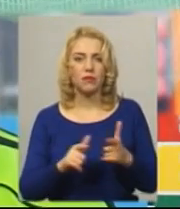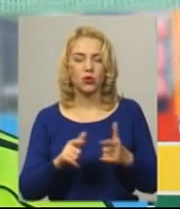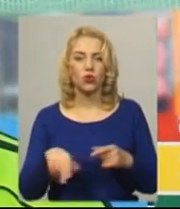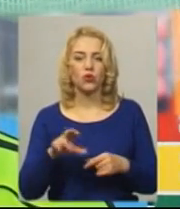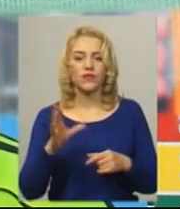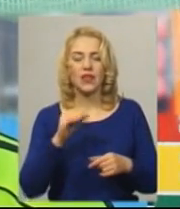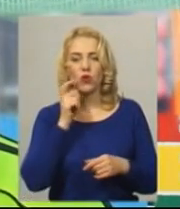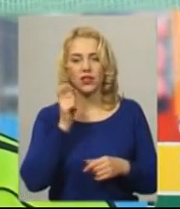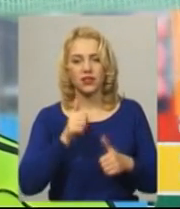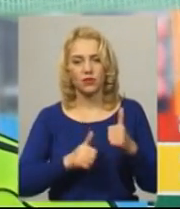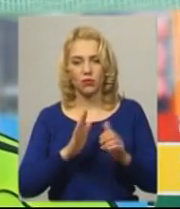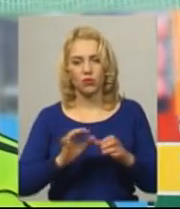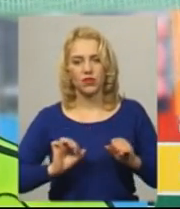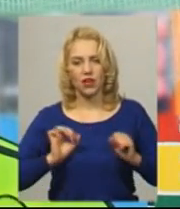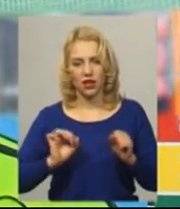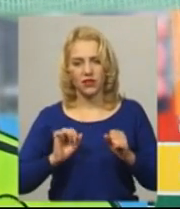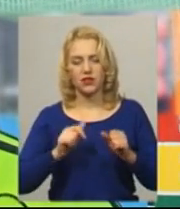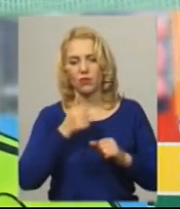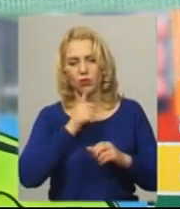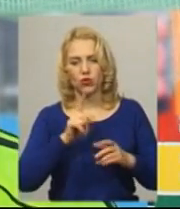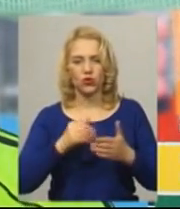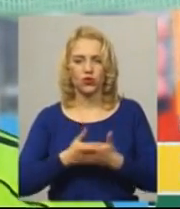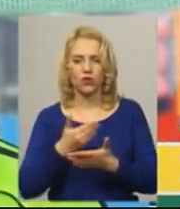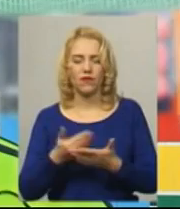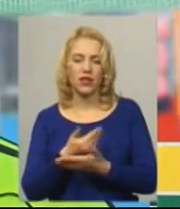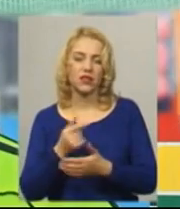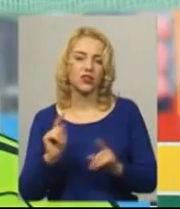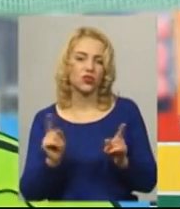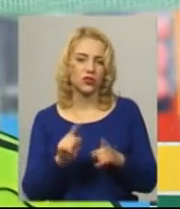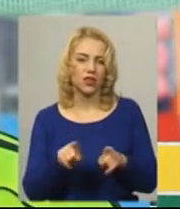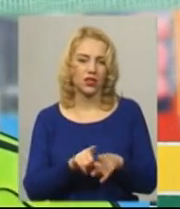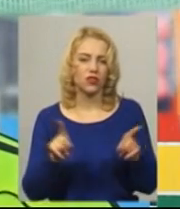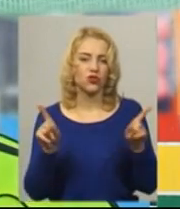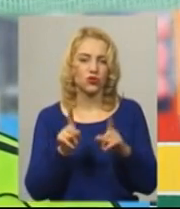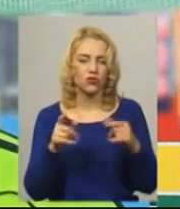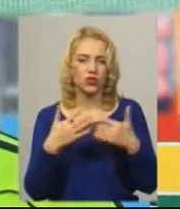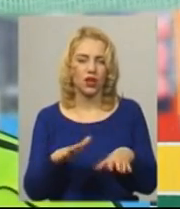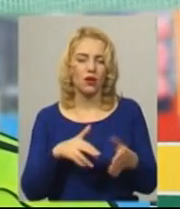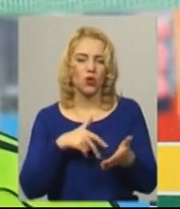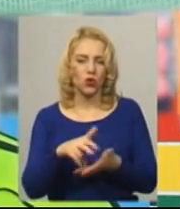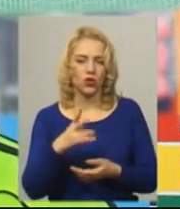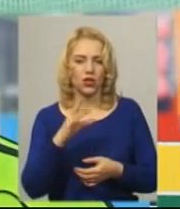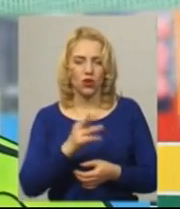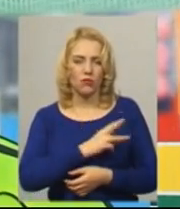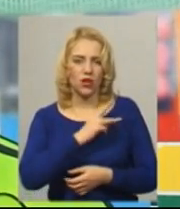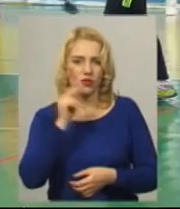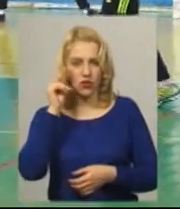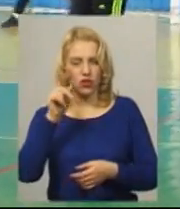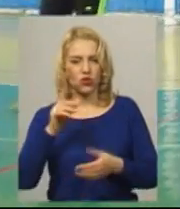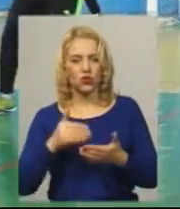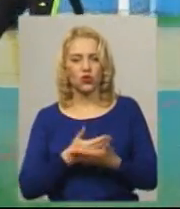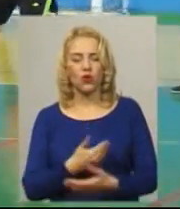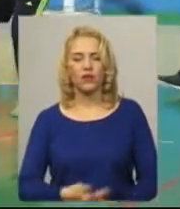змагань. Треба старатися і пробувати щось новеньке, щось таке, що вже проходили, але бажано вчити щось нове.